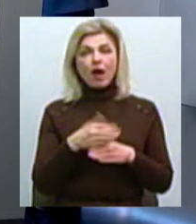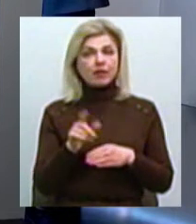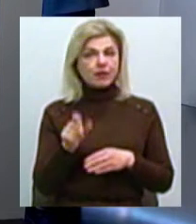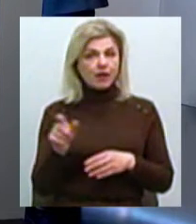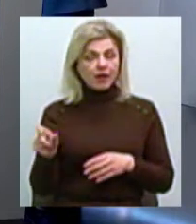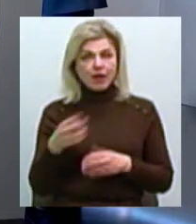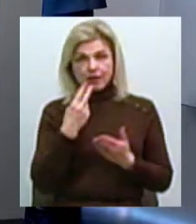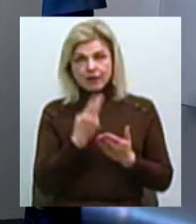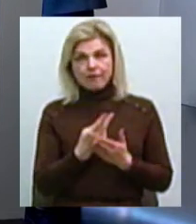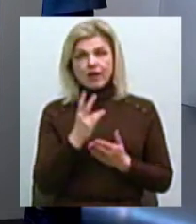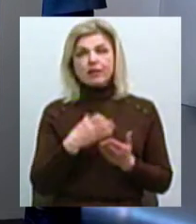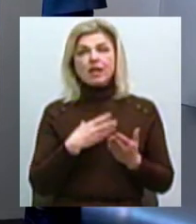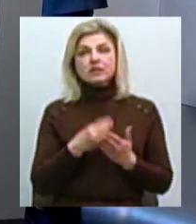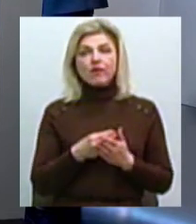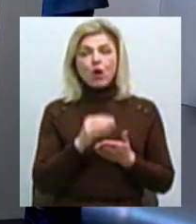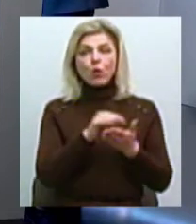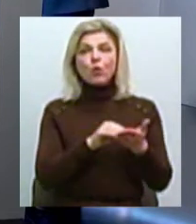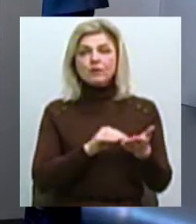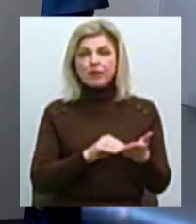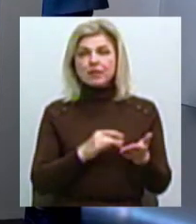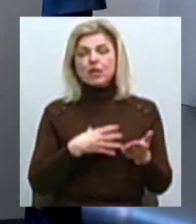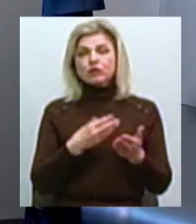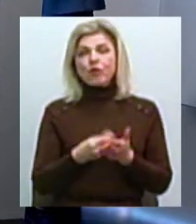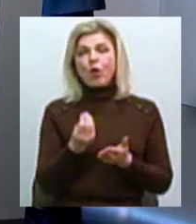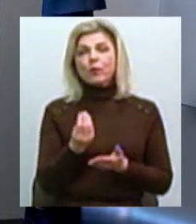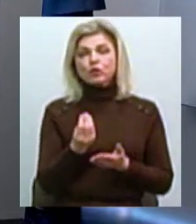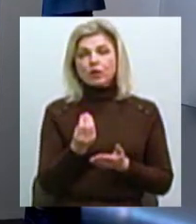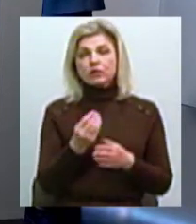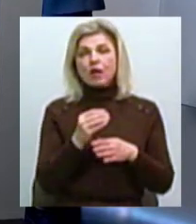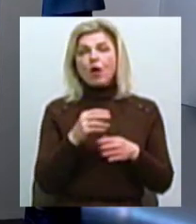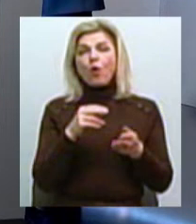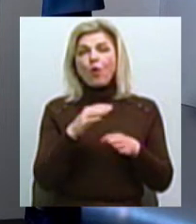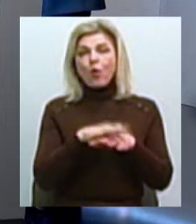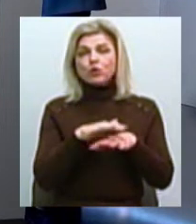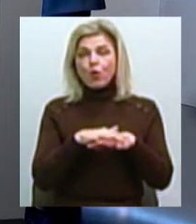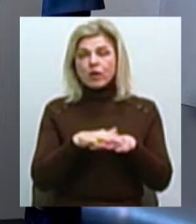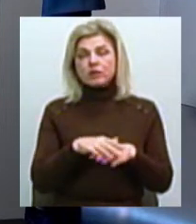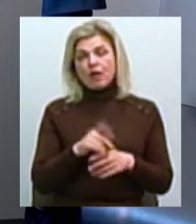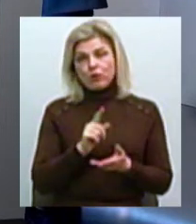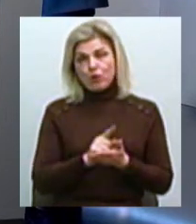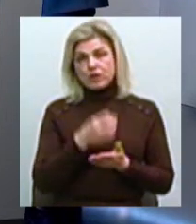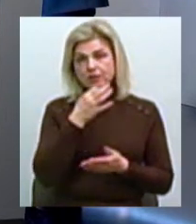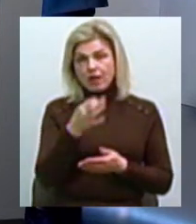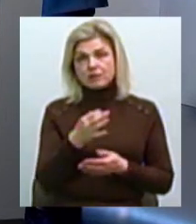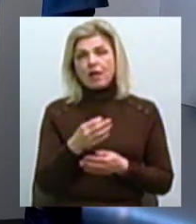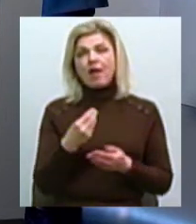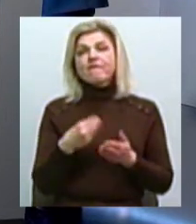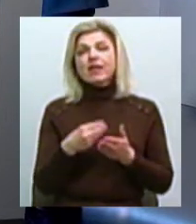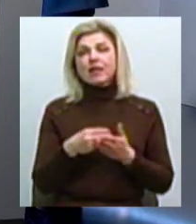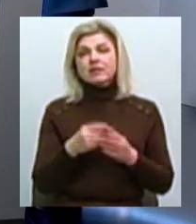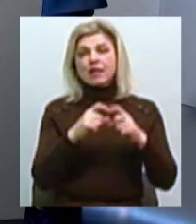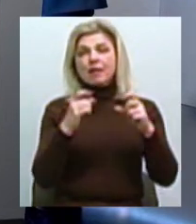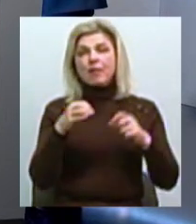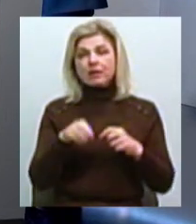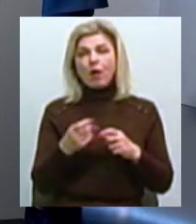дивлячись на свій розпис і на свій бюджетний кошторис Має сказати фінансовому департаменту, звідки можна